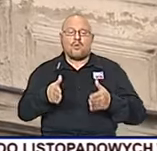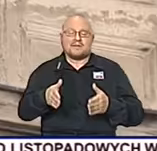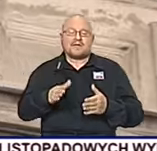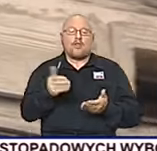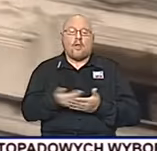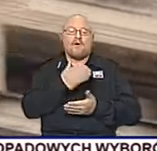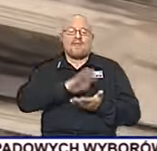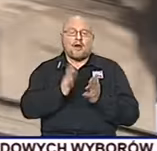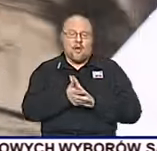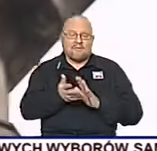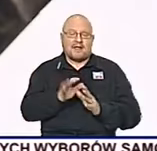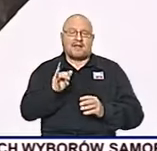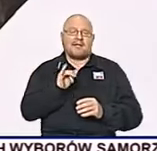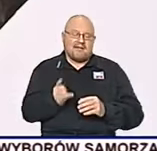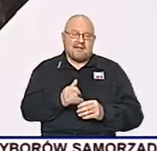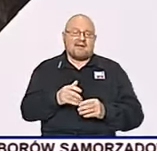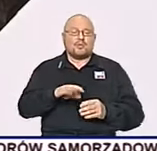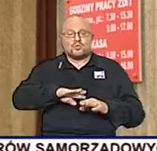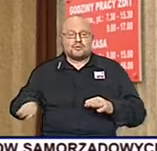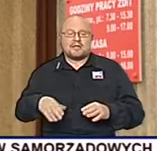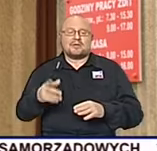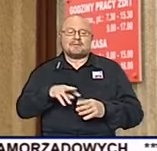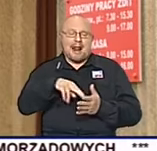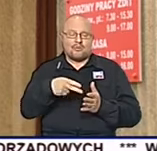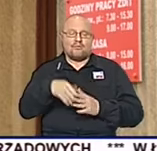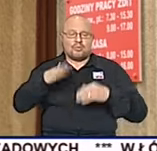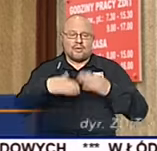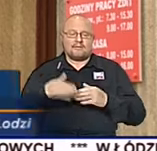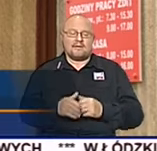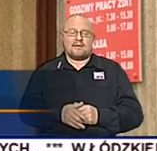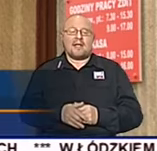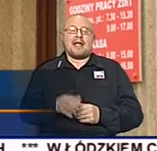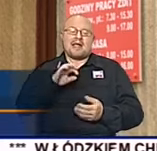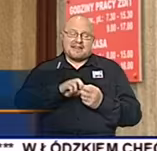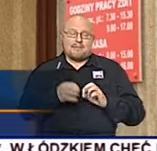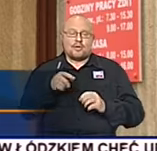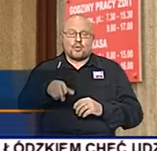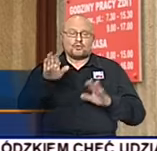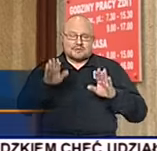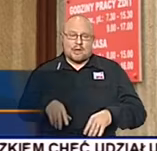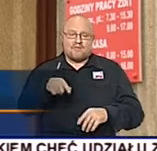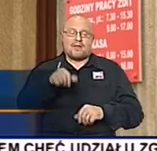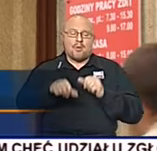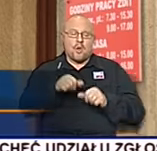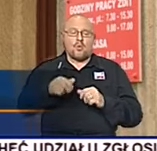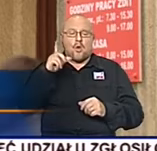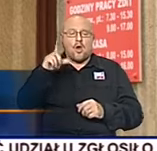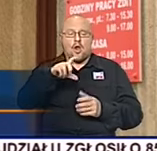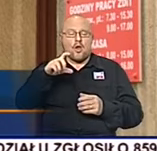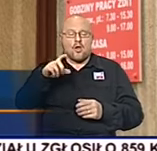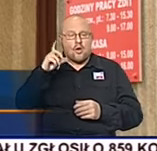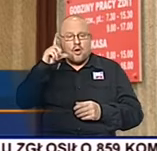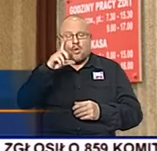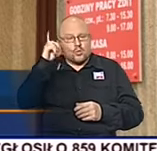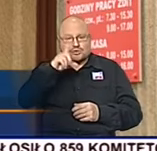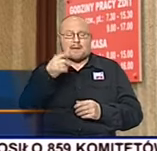z budżetu miasta oraz wieloletniej prognozy finansowej. Gdyby to zostało, praktycznie w tym roku ci lokatorzy byliby przeprowadzeni, bo w ramach